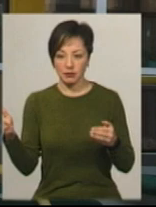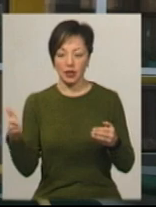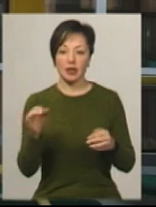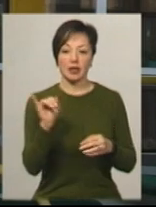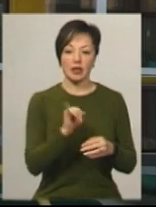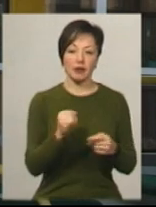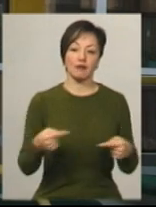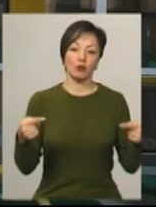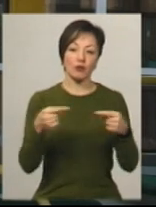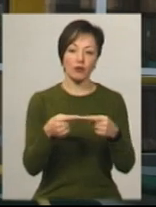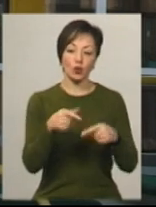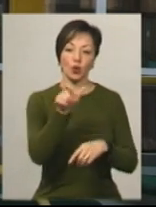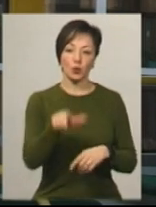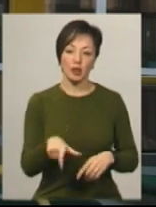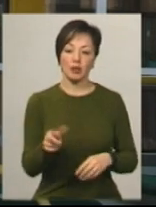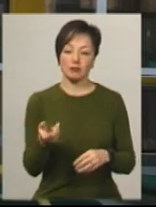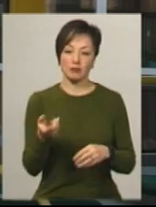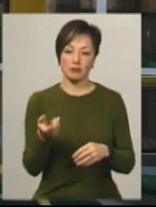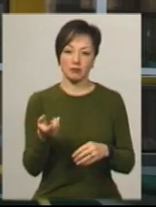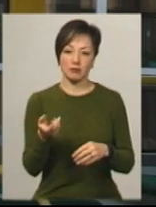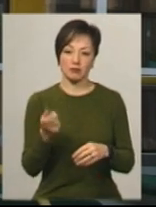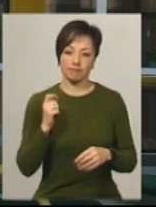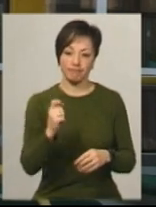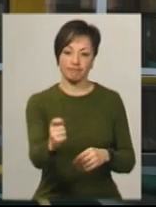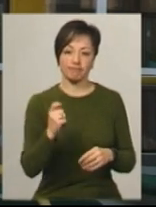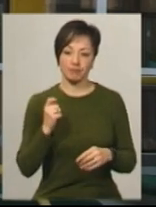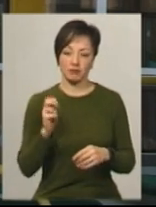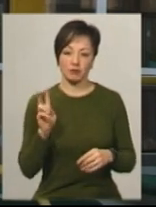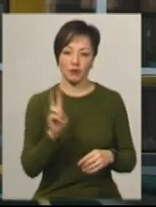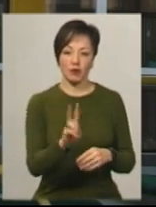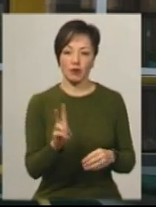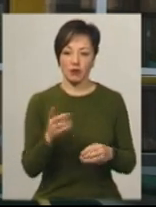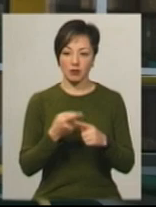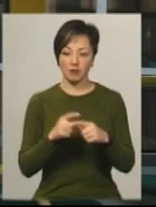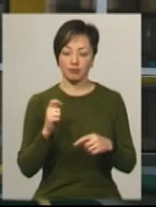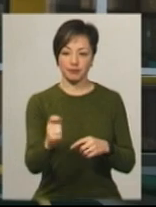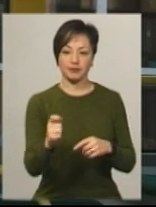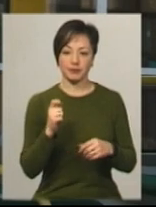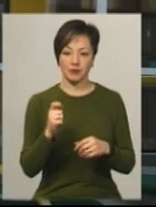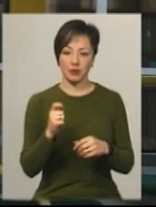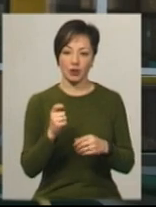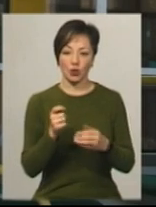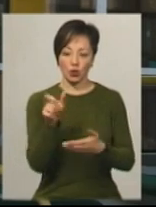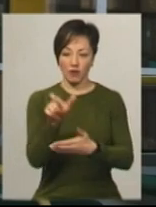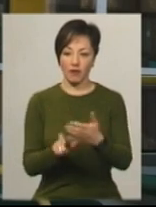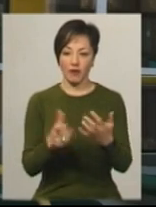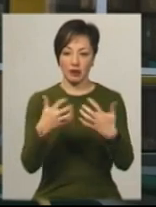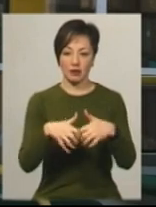відповідно людина заходить, прикладає цю картку, вона буде безконтактна, прикладає картку до